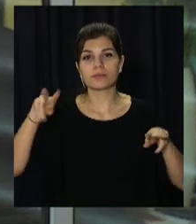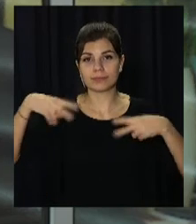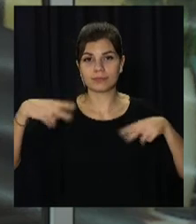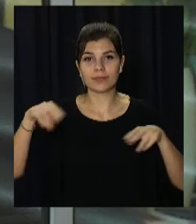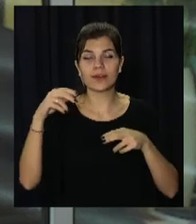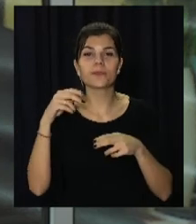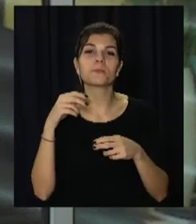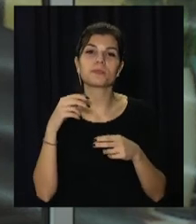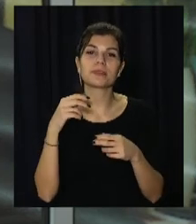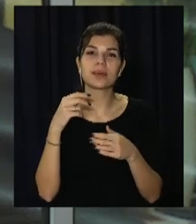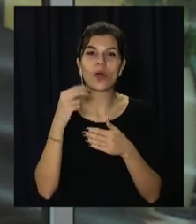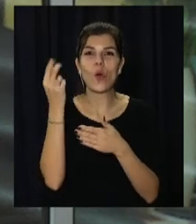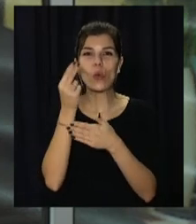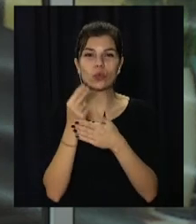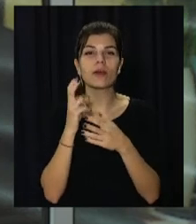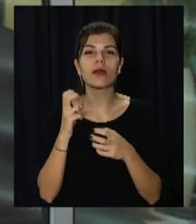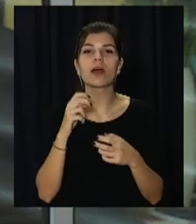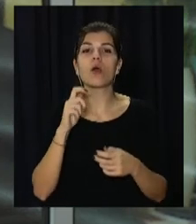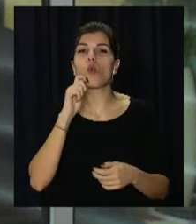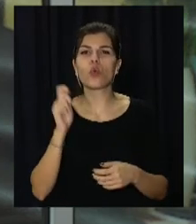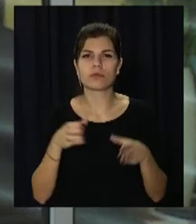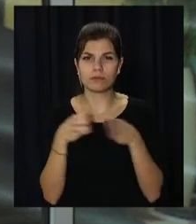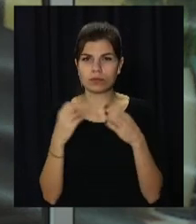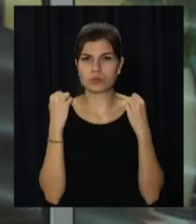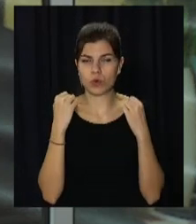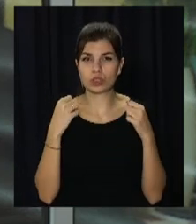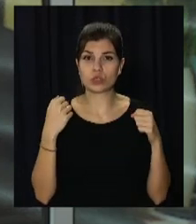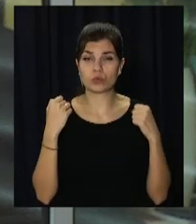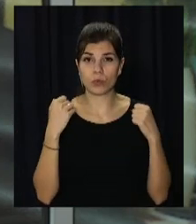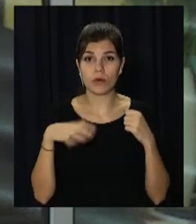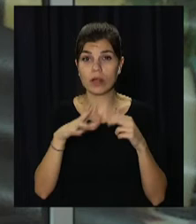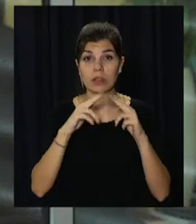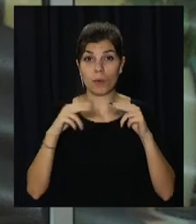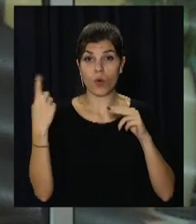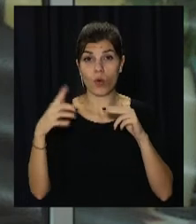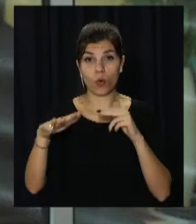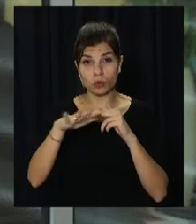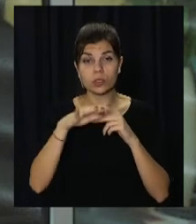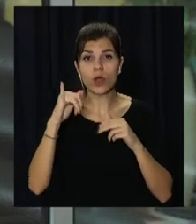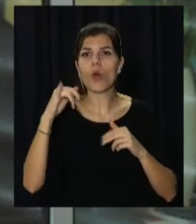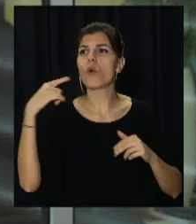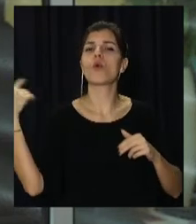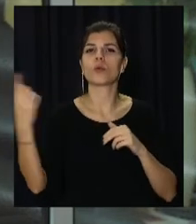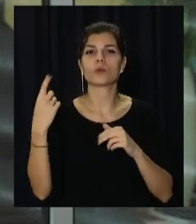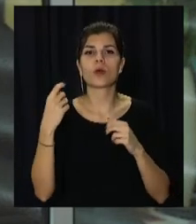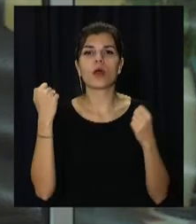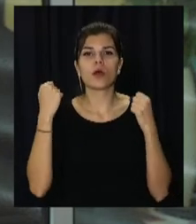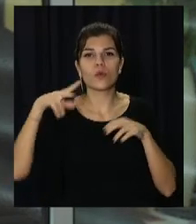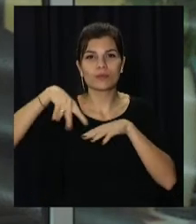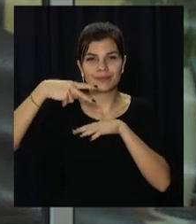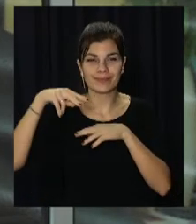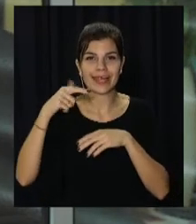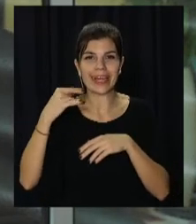Відокремлений підрозділ Української федерації учнівського спорту у Дніпропетровській області та обласна федерація художньої гімнастики